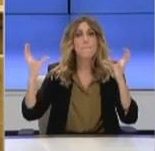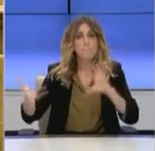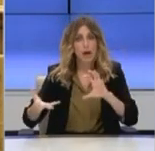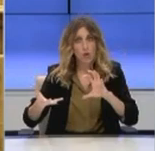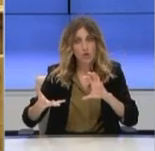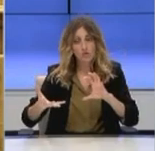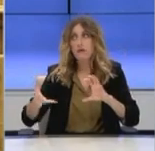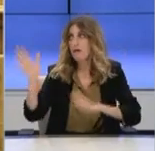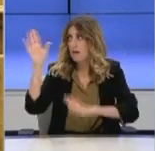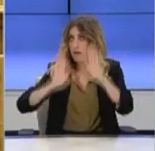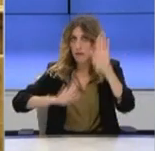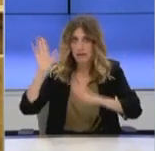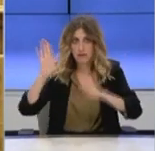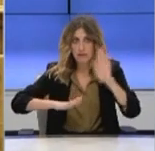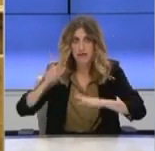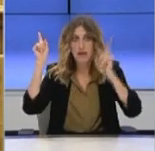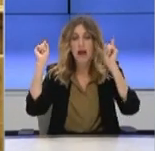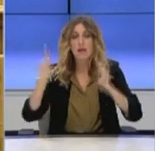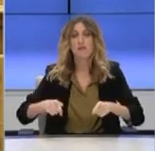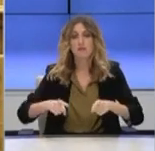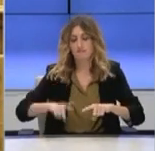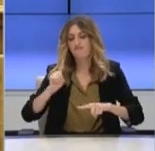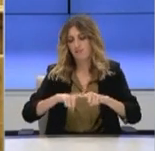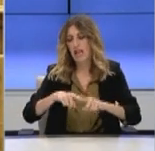πτώχευσε επίσημα. Δύο φορές έγινε το 2012.